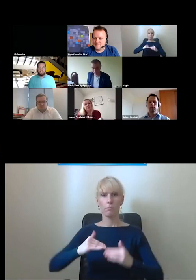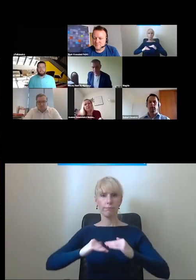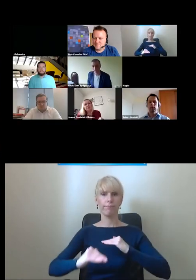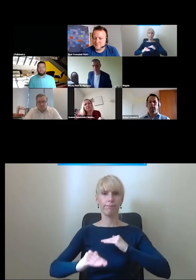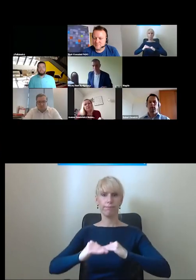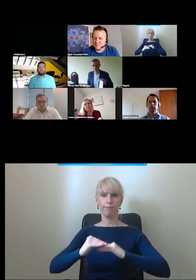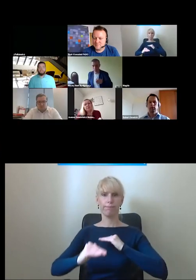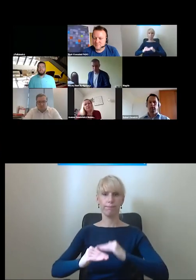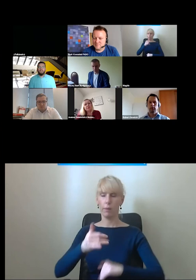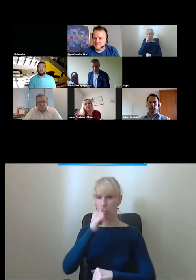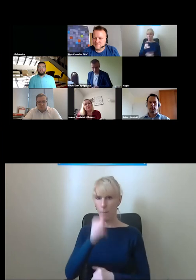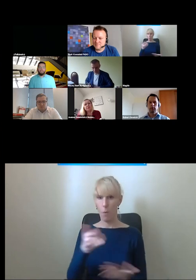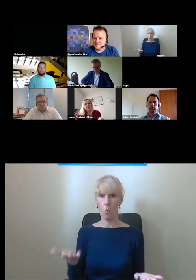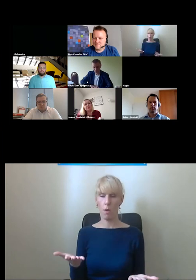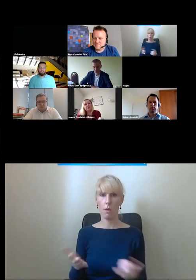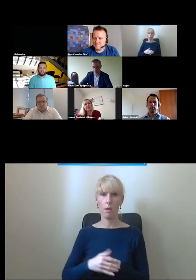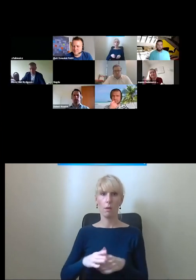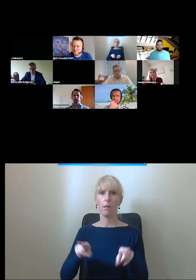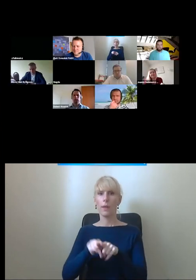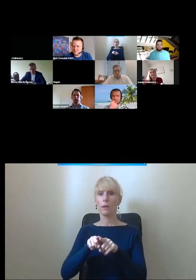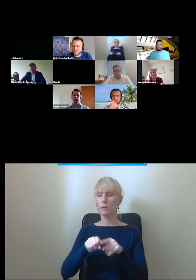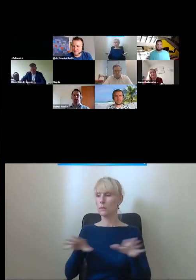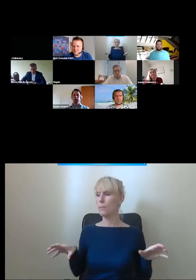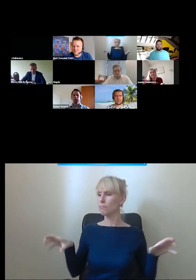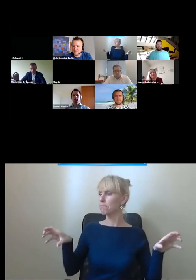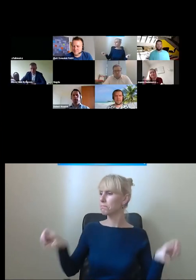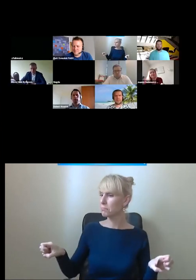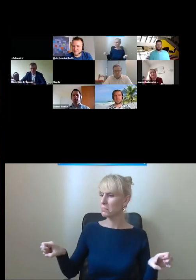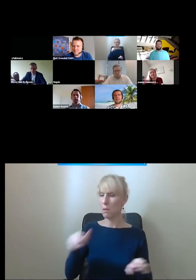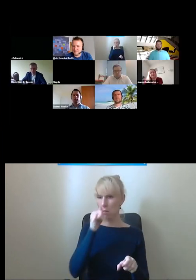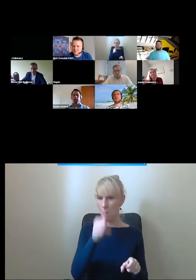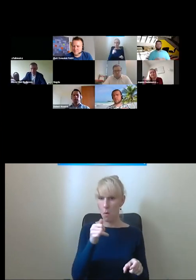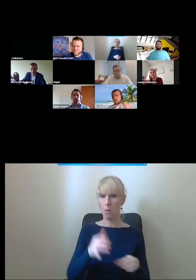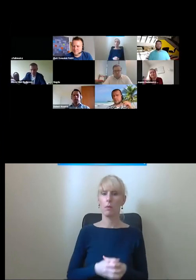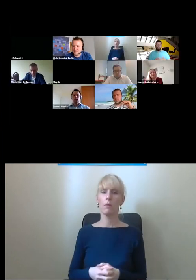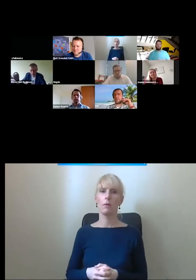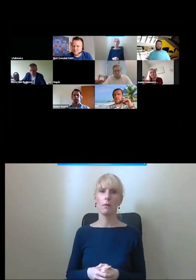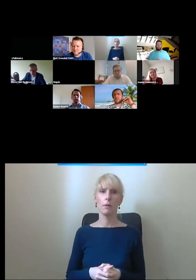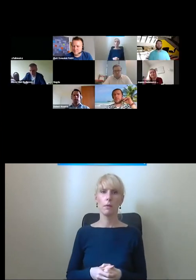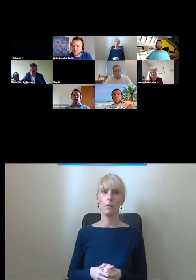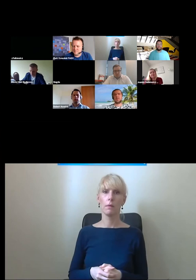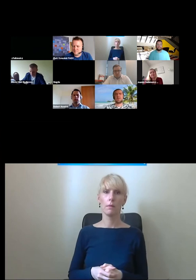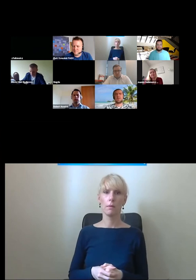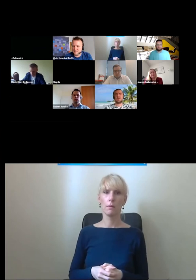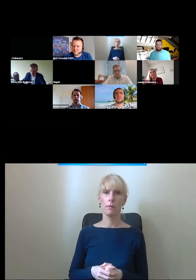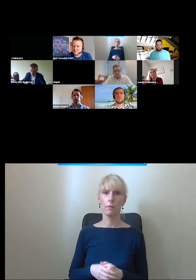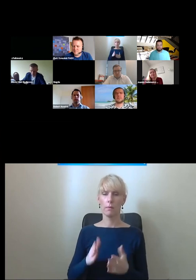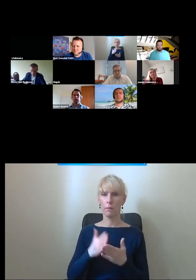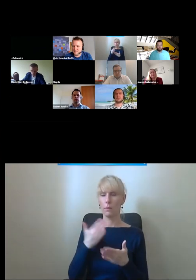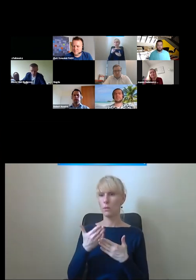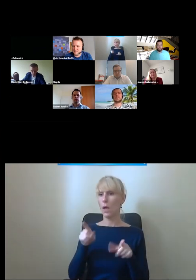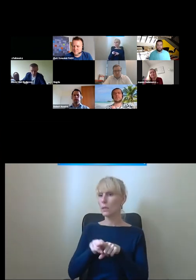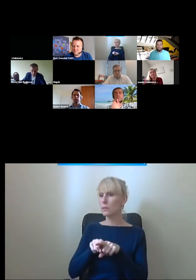stronę nie jestem w stanie chwycić się po ręczy które jakby też kroczą razem z